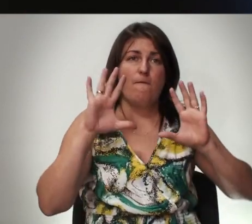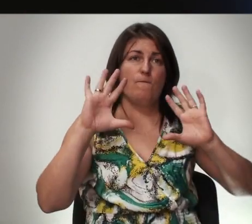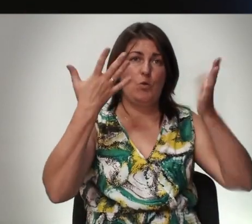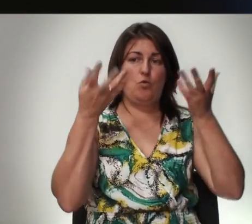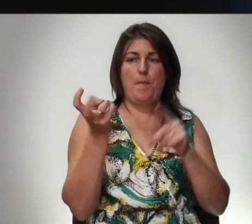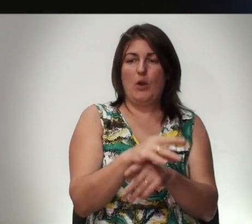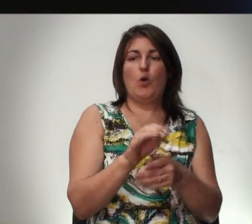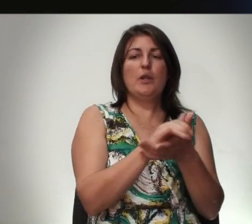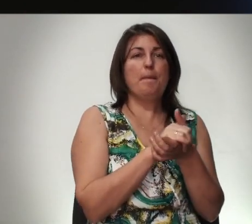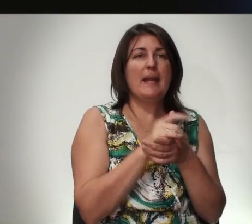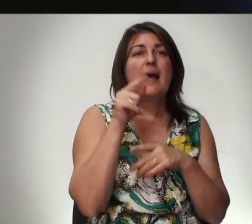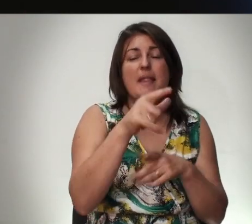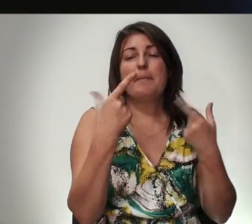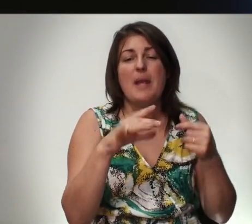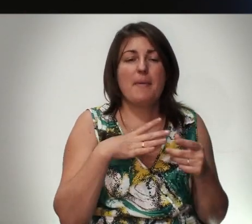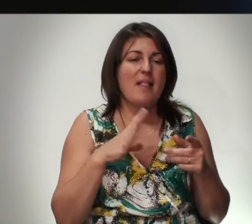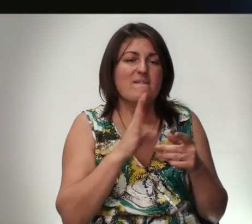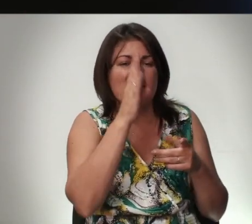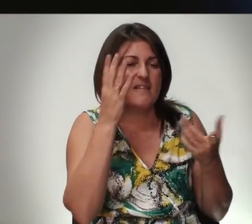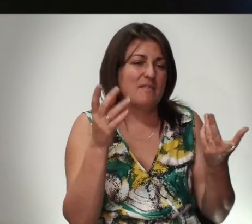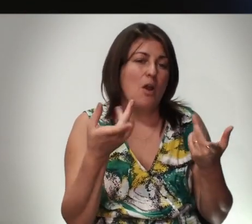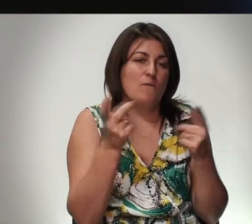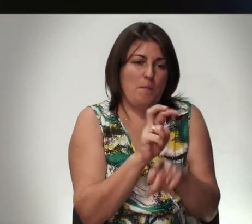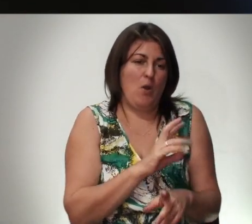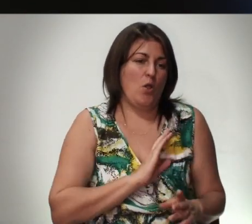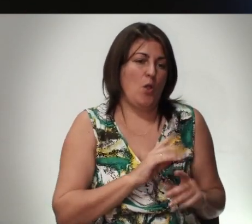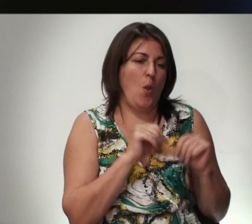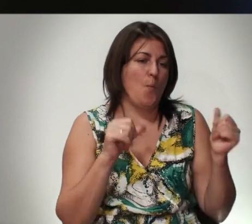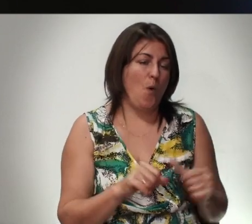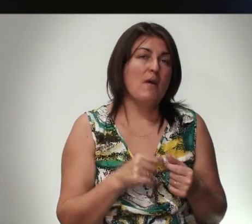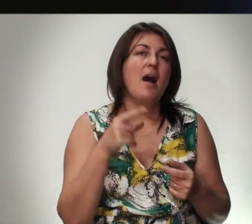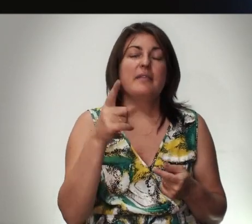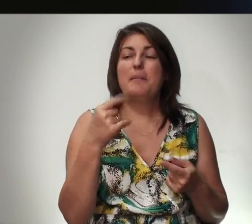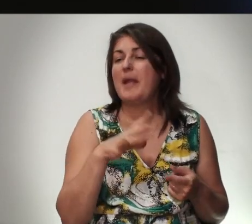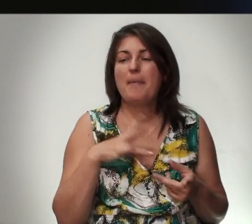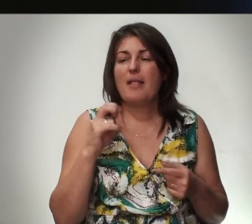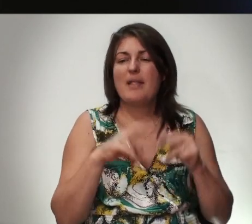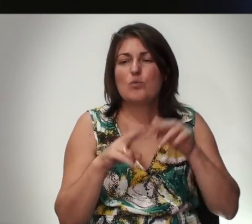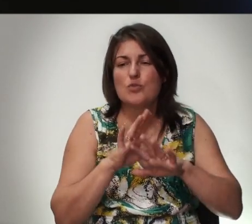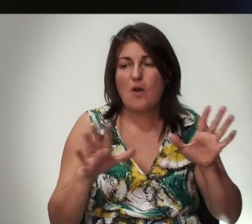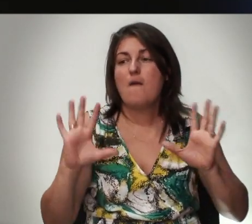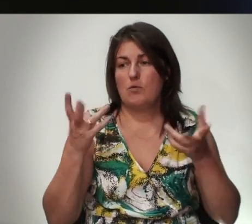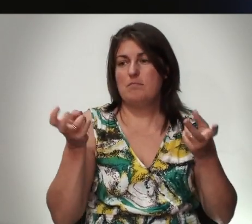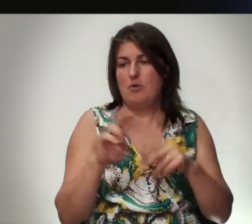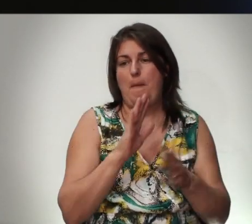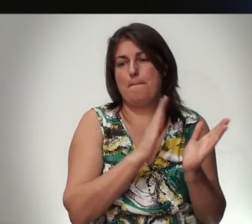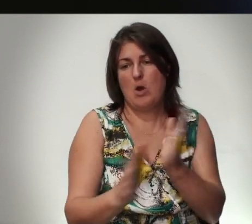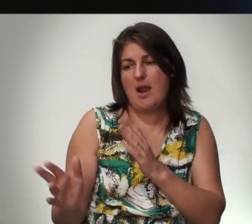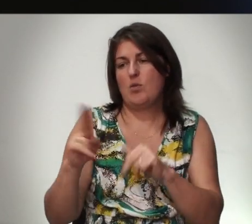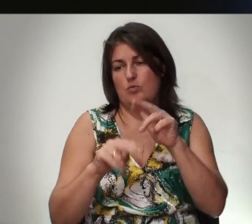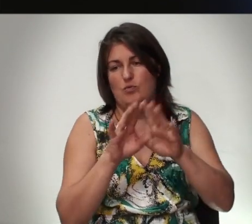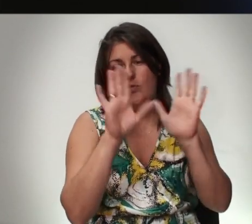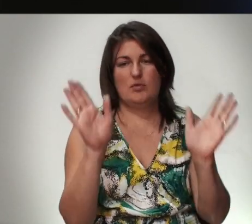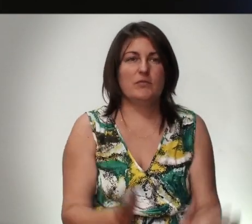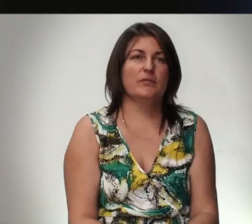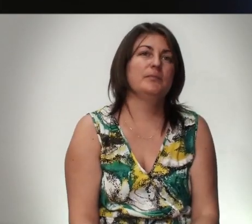Мир Приходит Там Где Была Вражда Вдруг Любовь Приходит Там Где Было Не Устройство Вдруг Приходят Порядок И Устройство